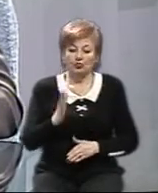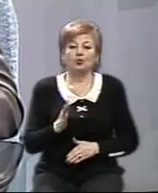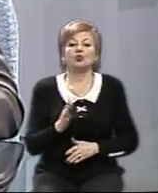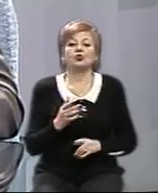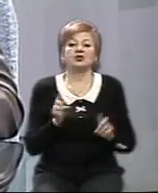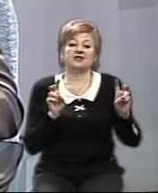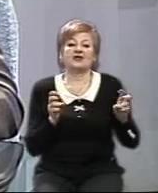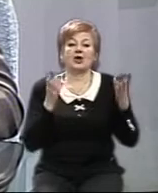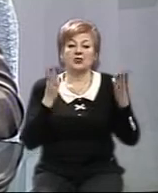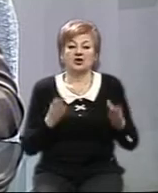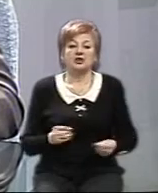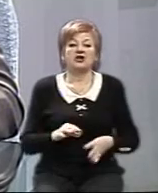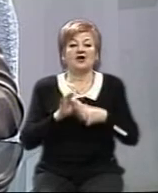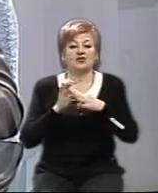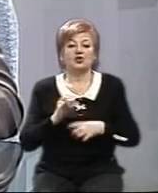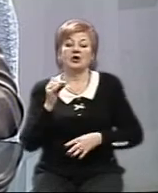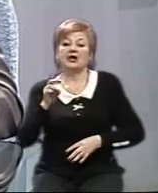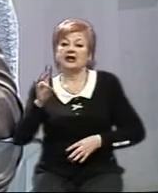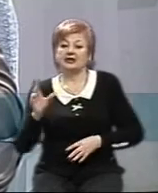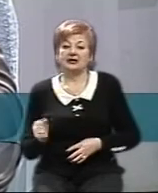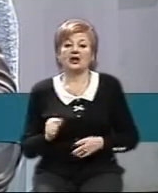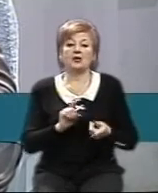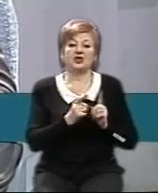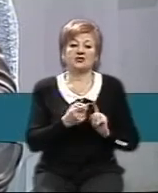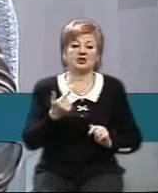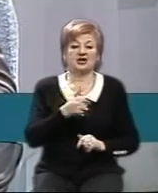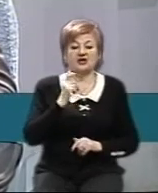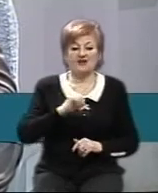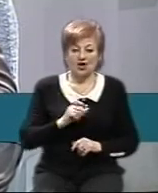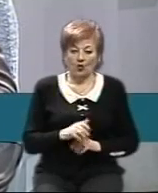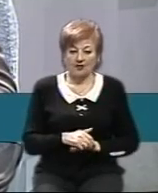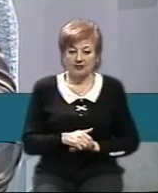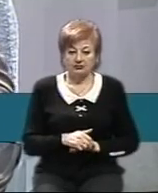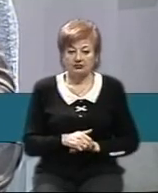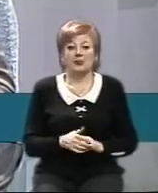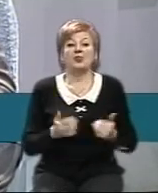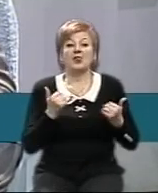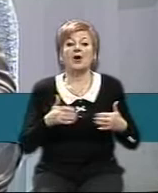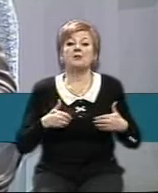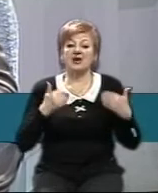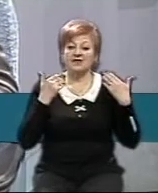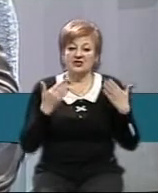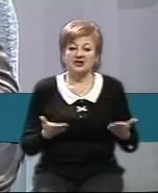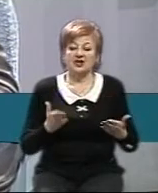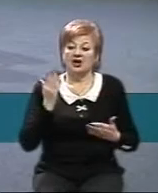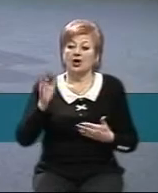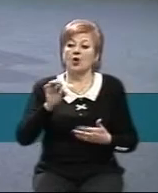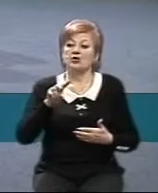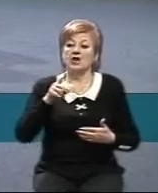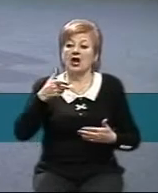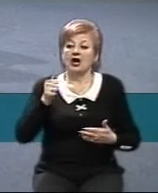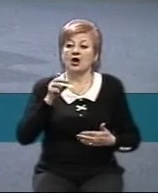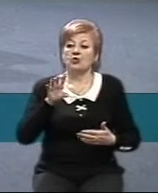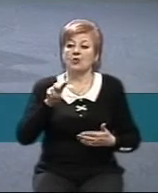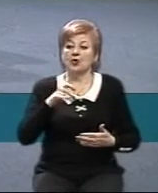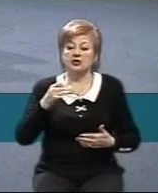темі дня. У студії для вас працюють Інна Халп, Сурдопереклад, Галина Воротнікова. Я вітаю нашій студії Олега Коломойця,